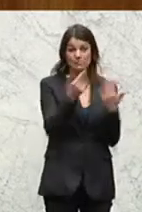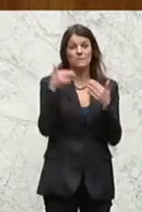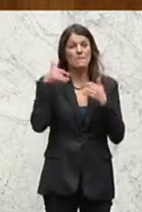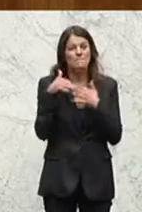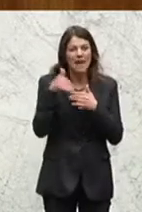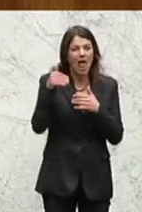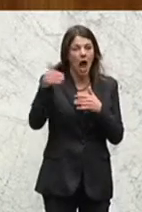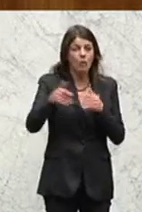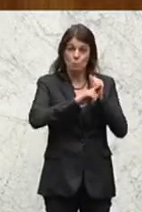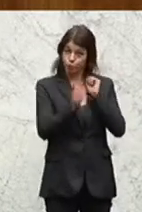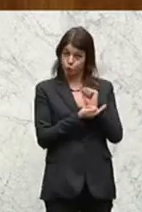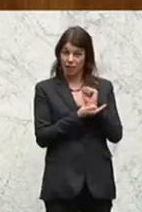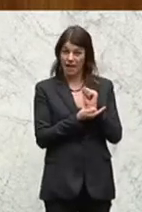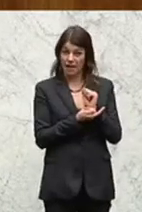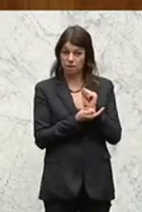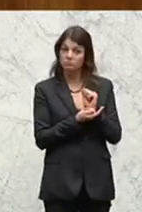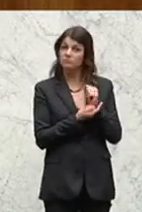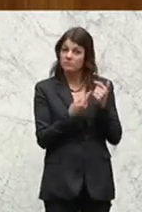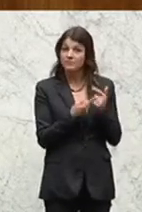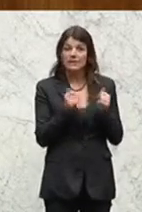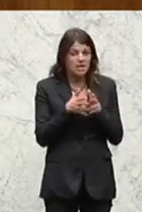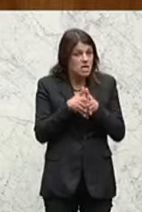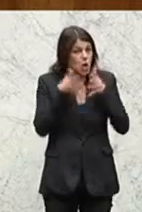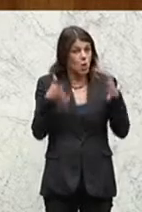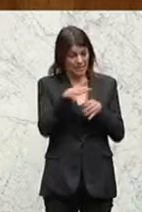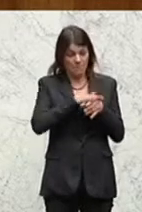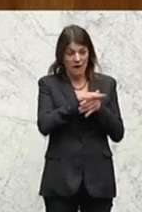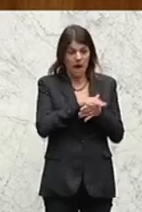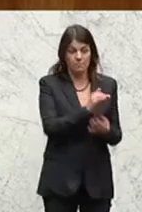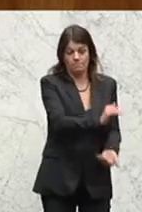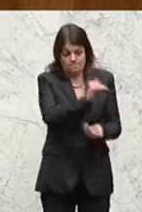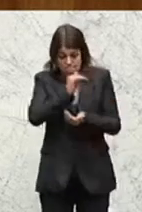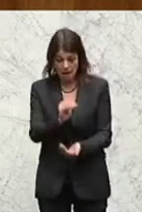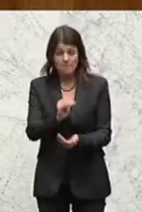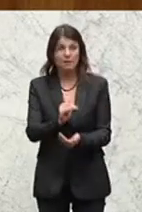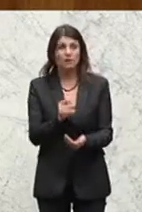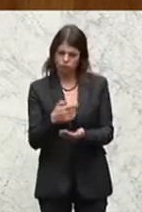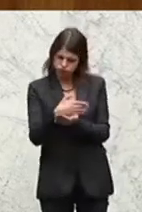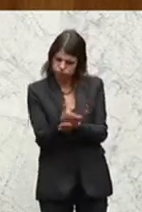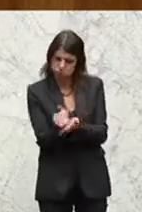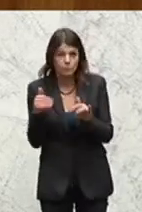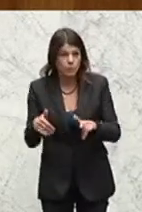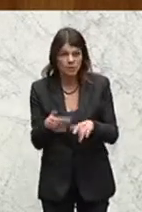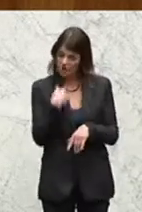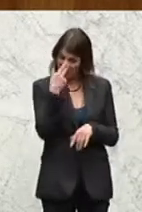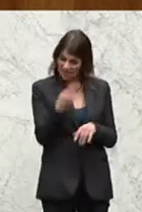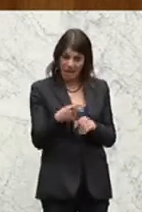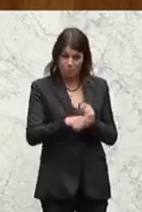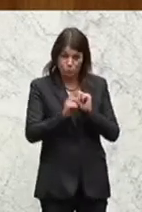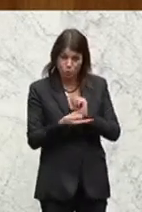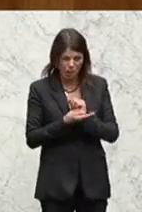Budgetansatz den größten Bereich übernimmt. Und dieses Budget zeigt ganz klar in den Bereichen